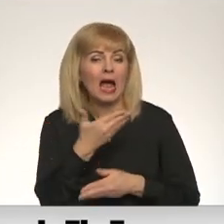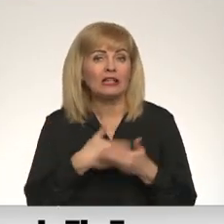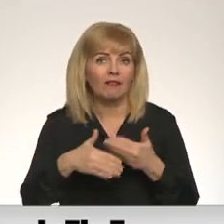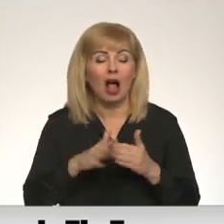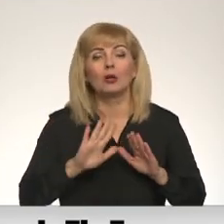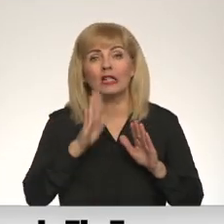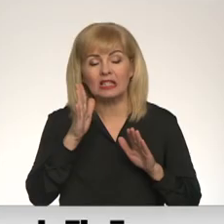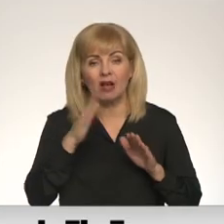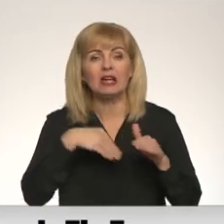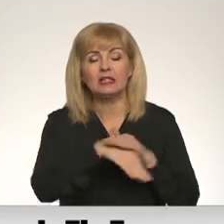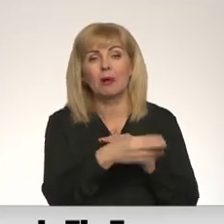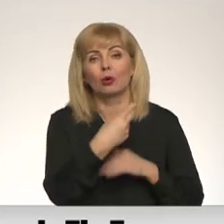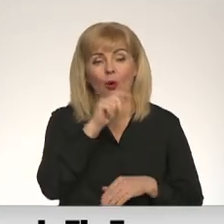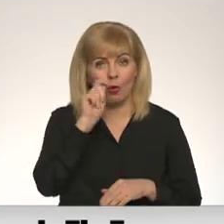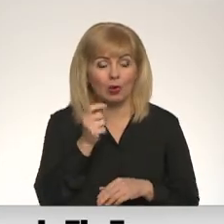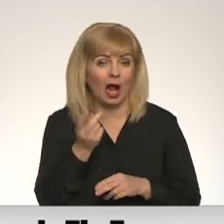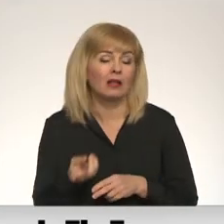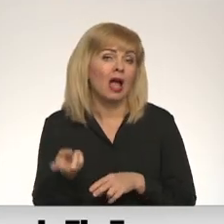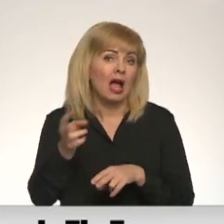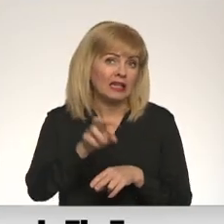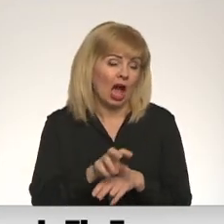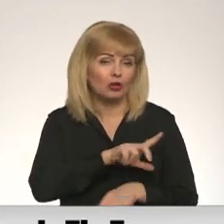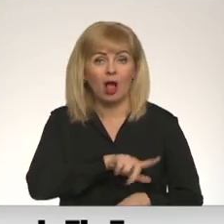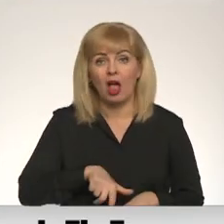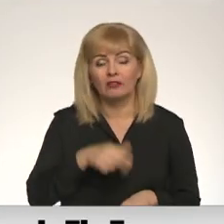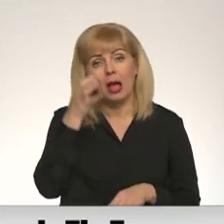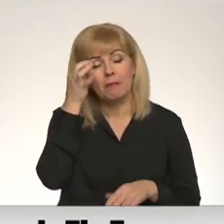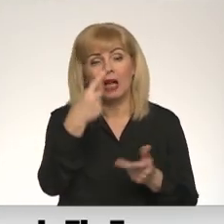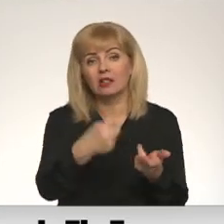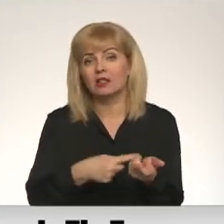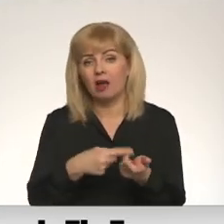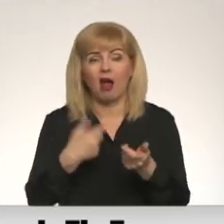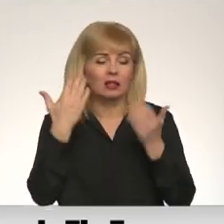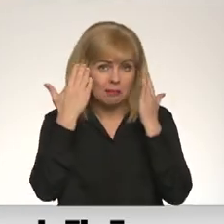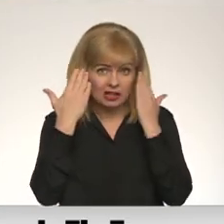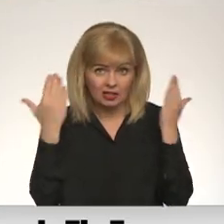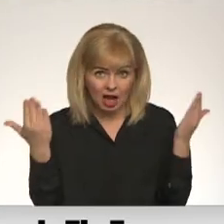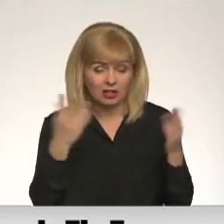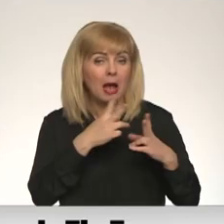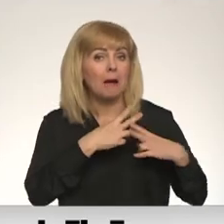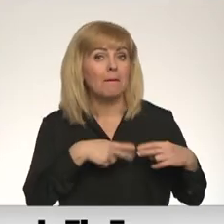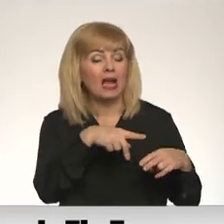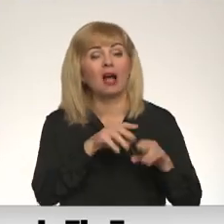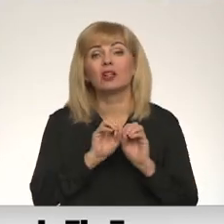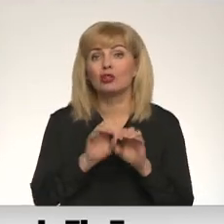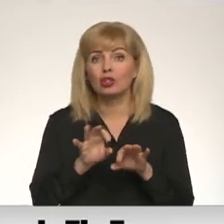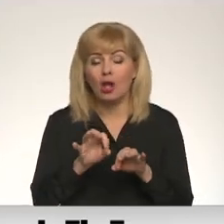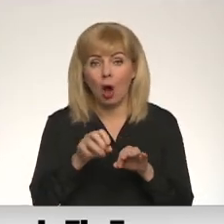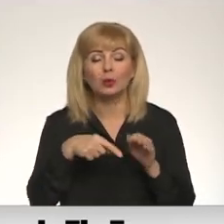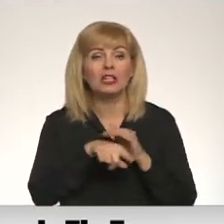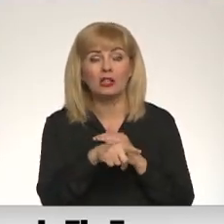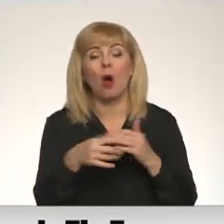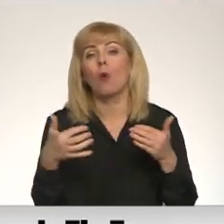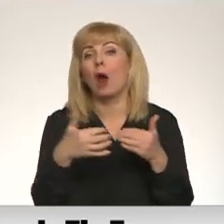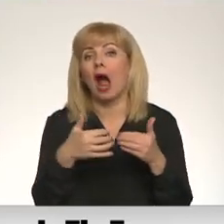izdevies izkļūt no Ukrainas un ierasties Latvijā. Taču precīzi šo cilvēku skaits nav zināms. Biedrībā norāda, ka izkļūšana no kara